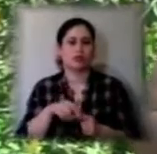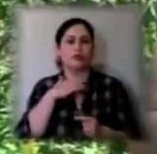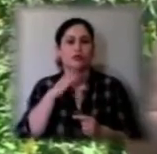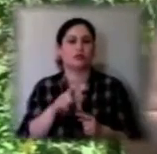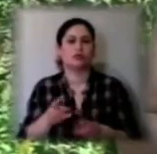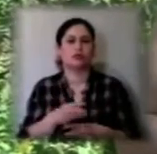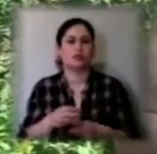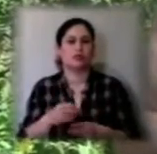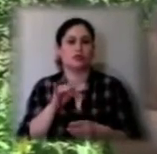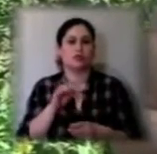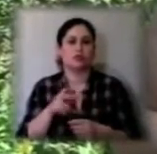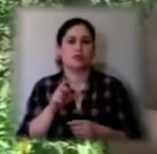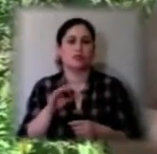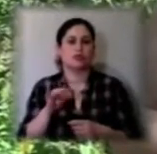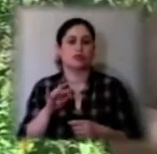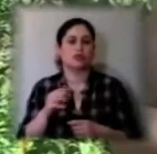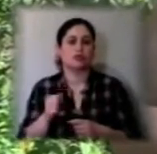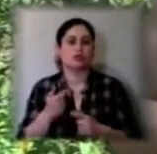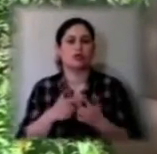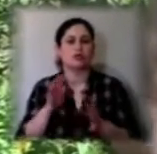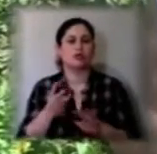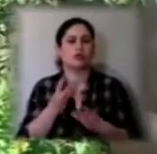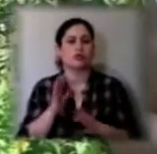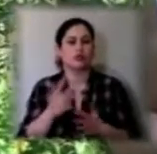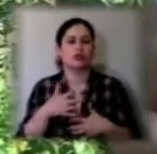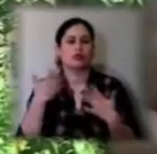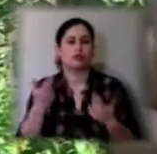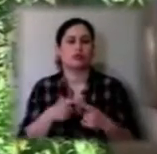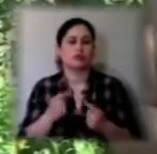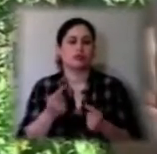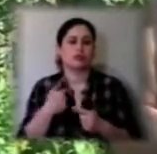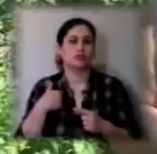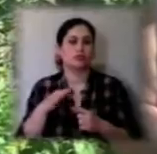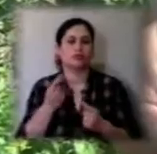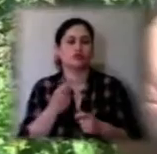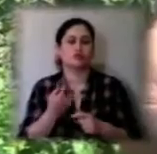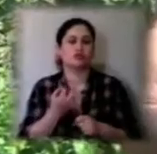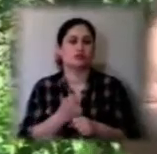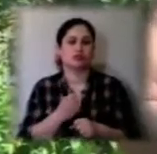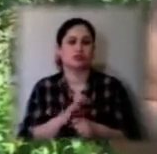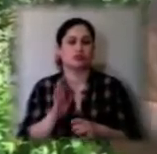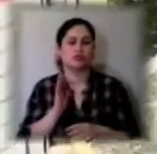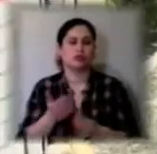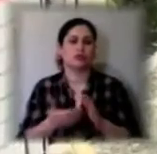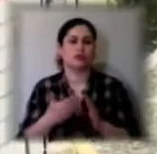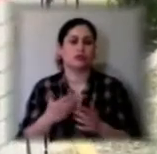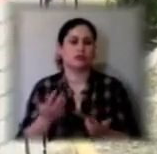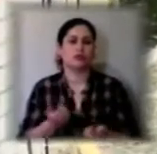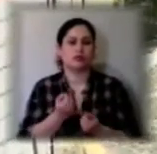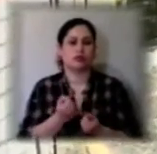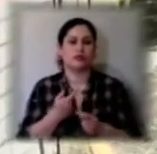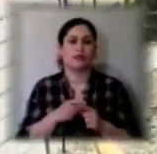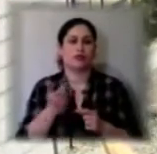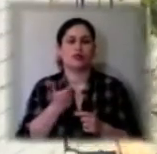осередок пожежі. Якщо ж буде пожежа велика, то, звичайно, ми нічого не зробимо. Будемо викликати рятувальників. Господар